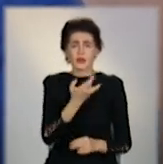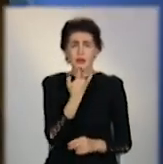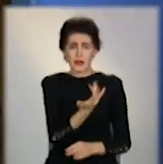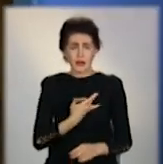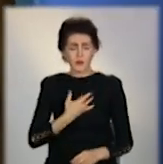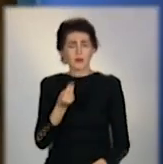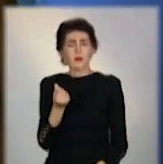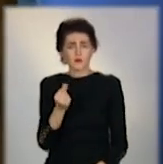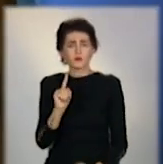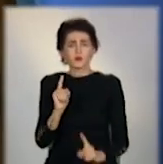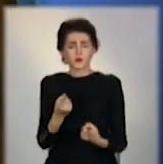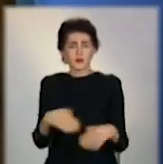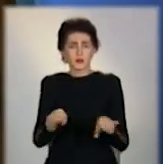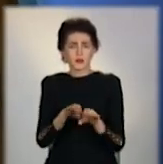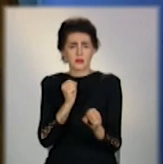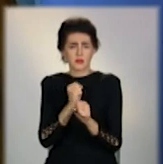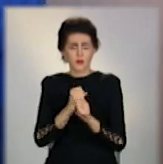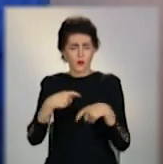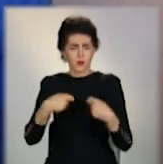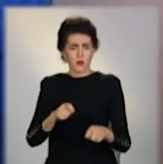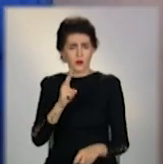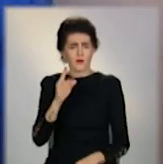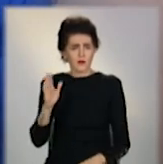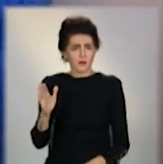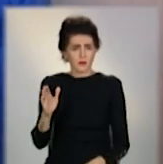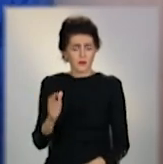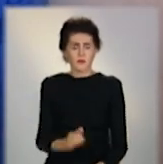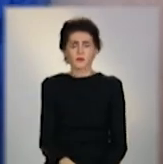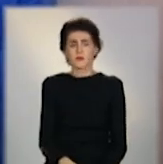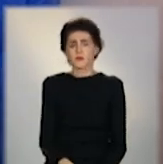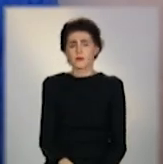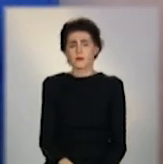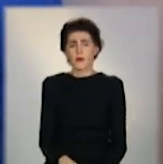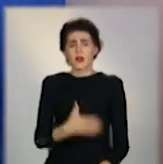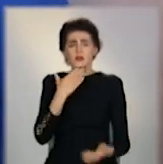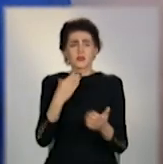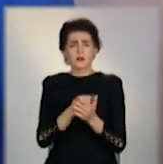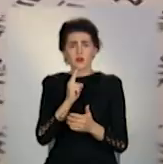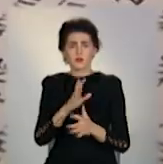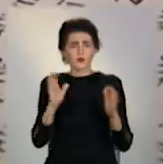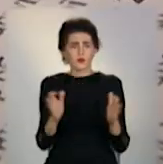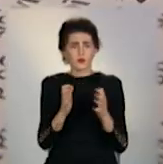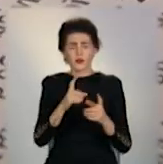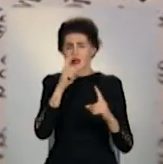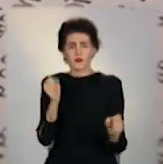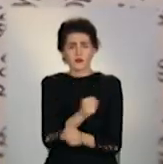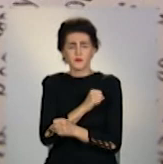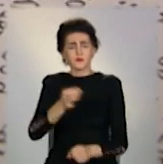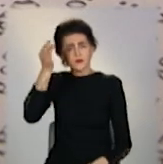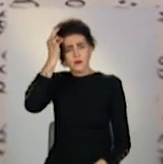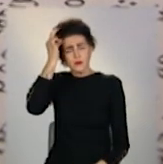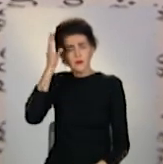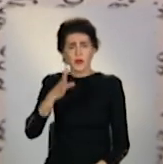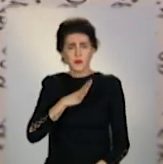гроші, за чим ти зробив куплю-продажу. Проте й після цього зберегти житло не вдалося. Ганна Леонідівна згадує.